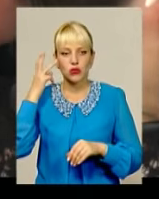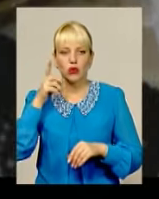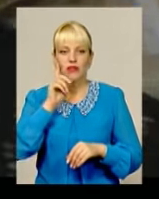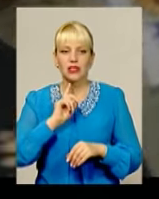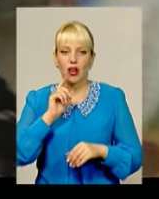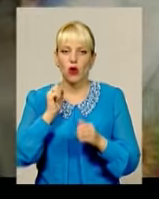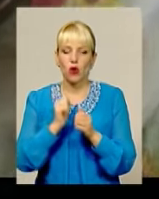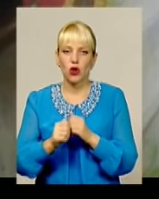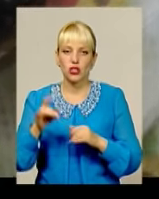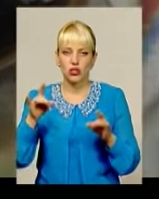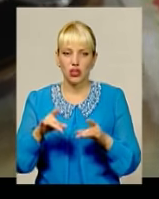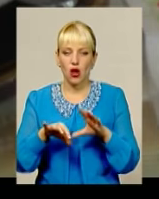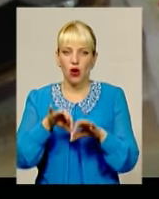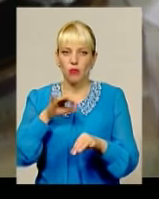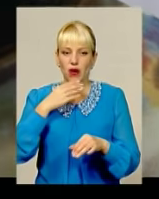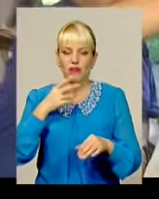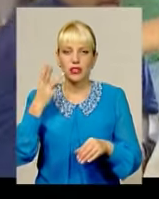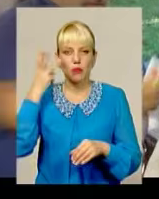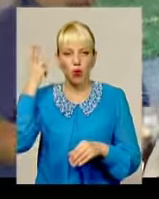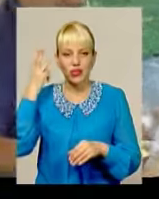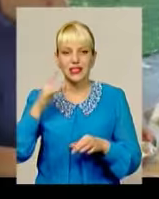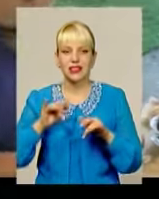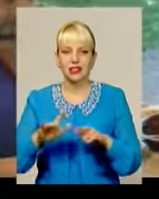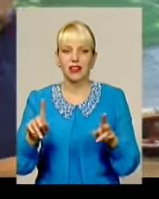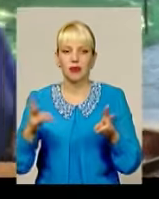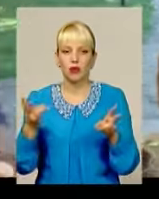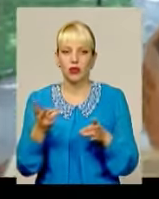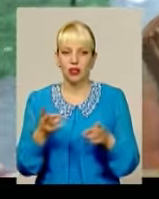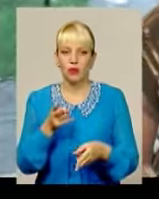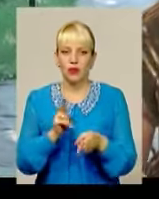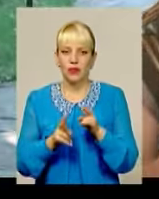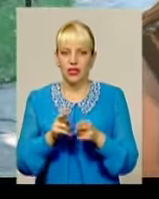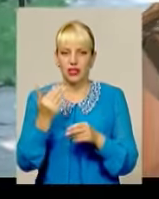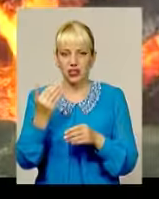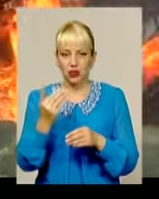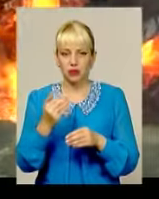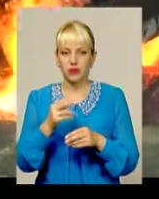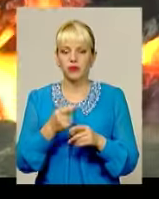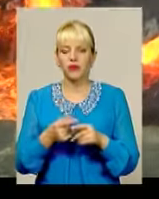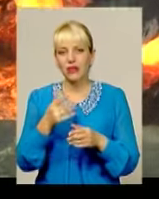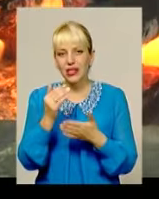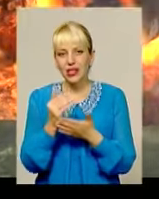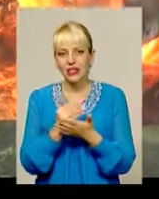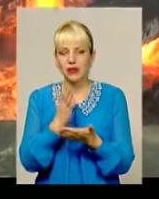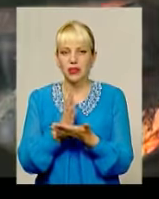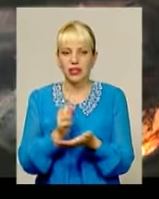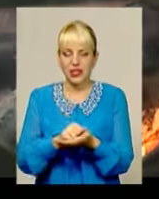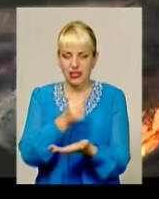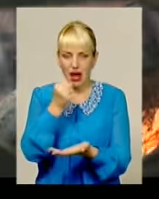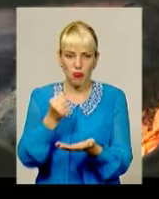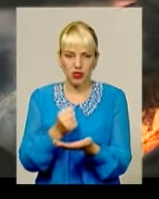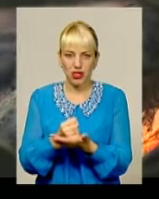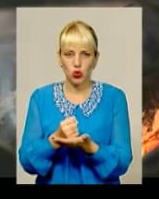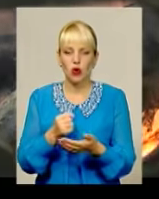кожен ресторатор обрав одну із подільських страв, яку доведеться приготувати кухарям його закладу. Рецепти є запатентованими та у